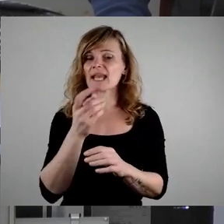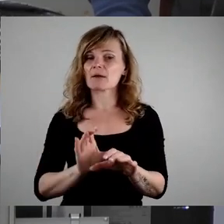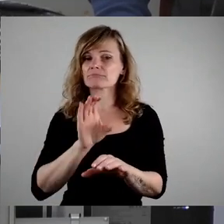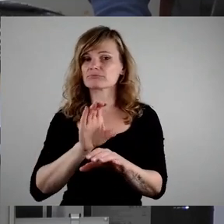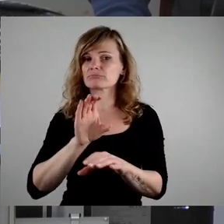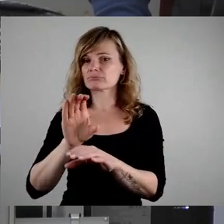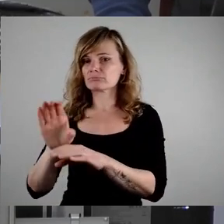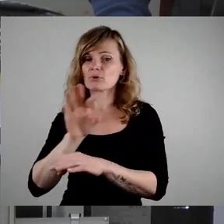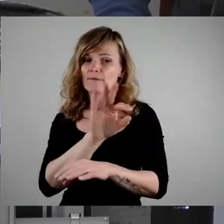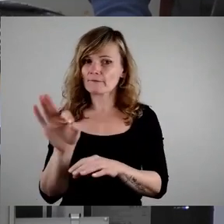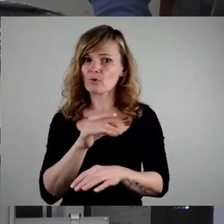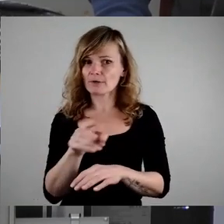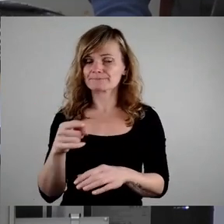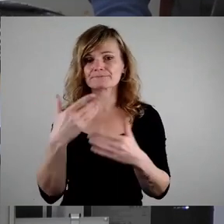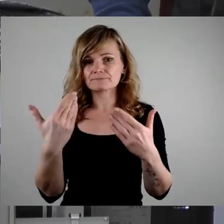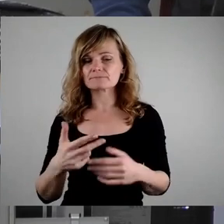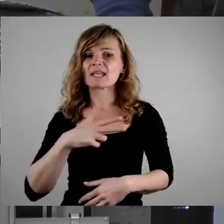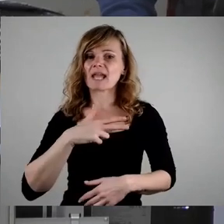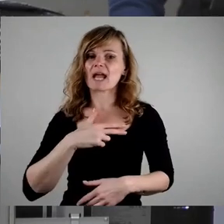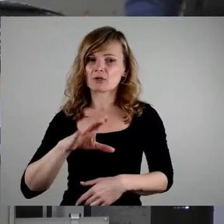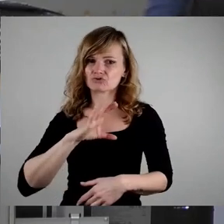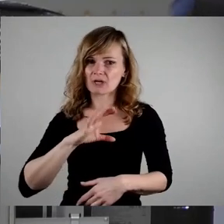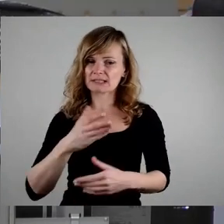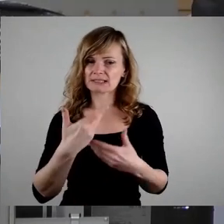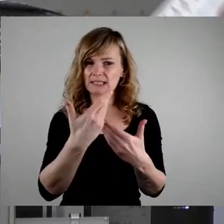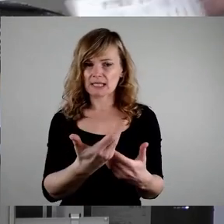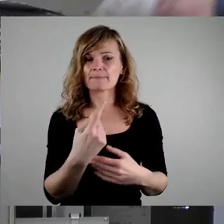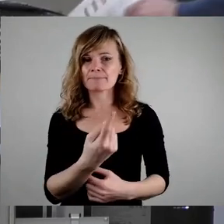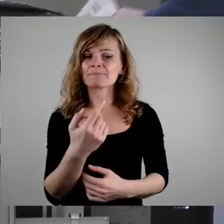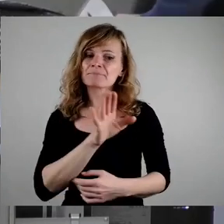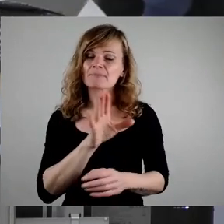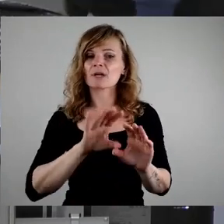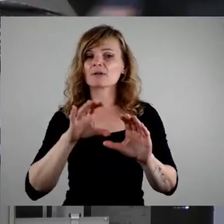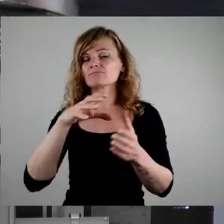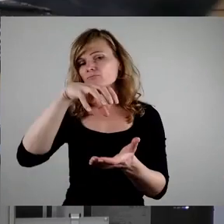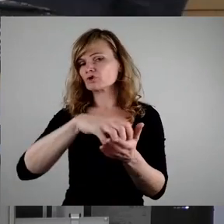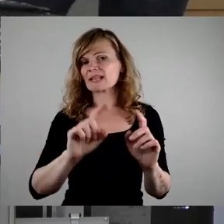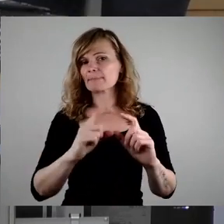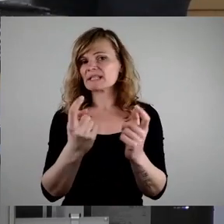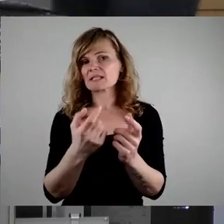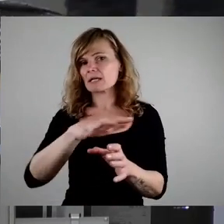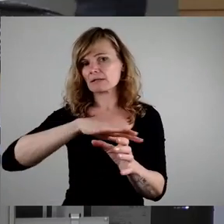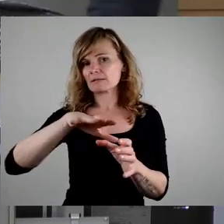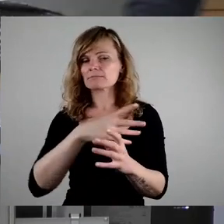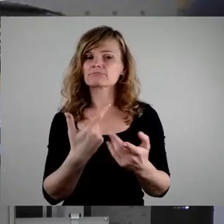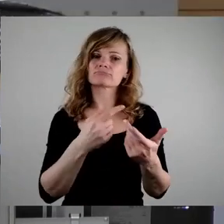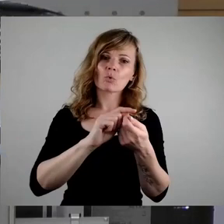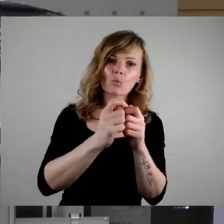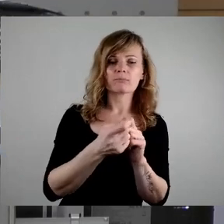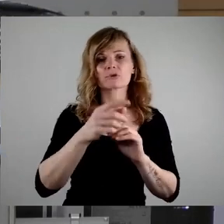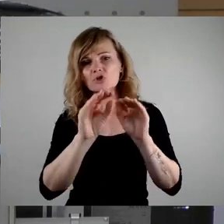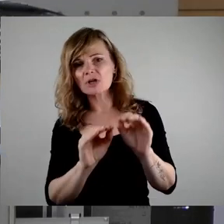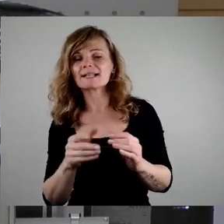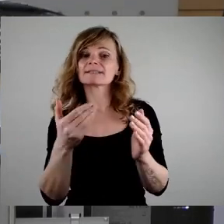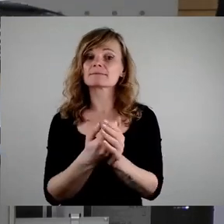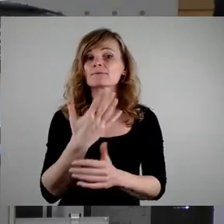dem entspricht und Ihnen die reale Chance gibt, in Ihrem Stadtbezirk etwas zu gestalten. Und das waren die 25